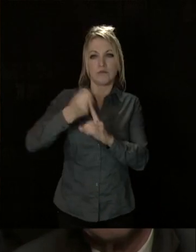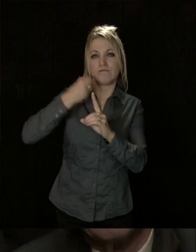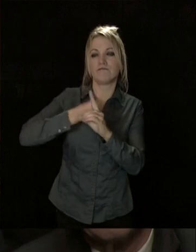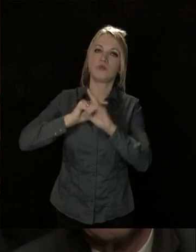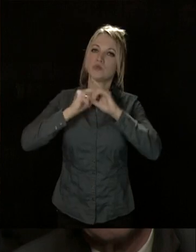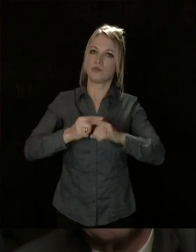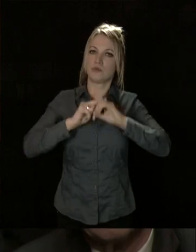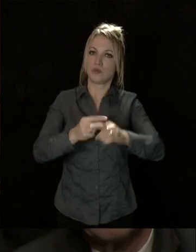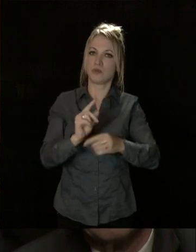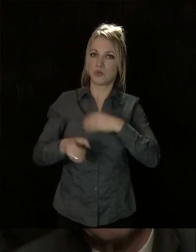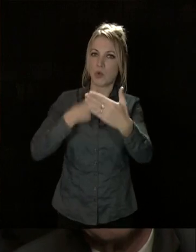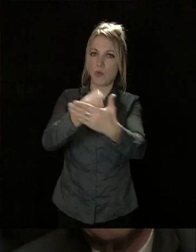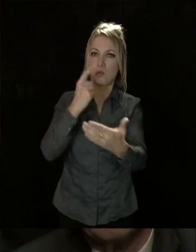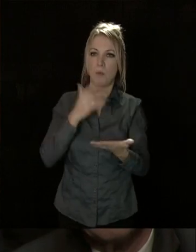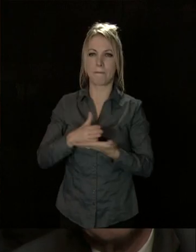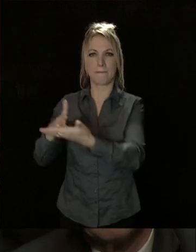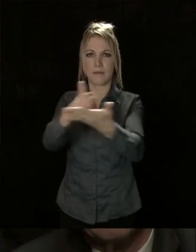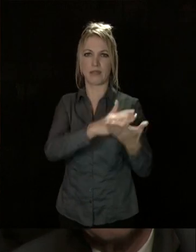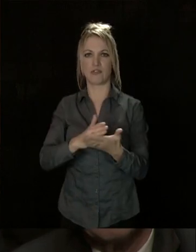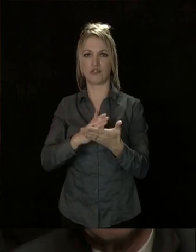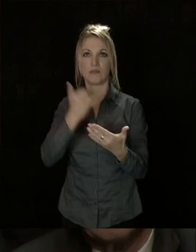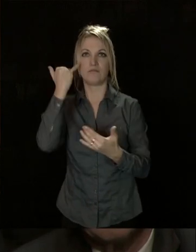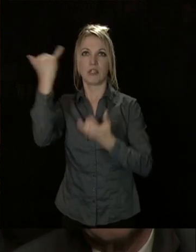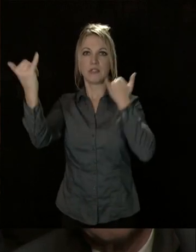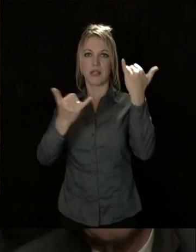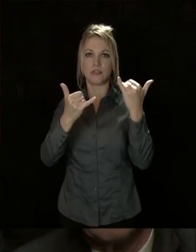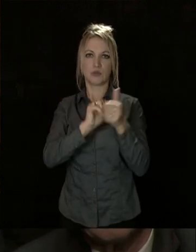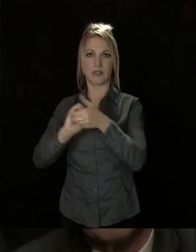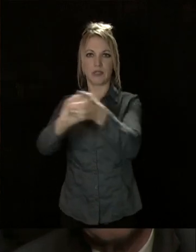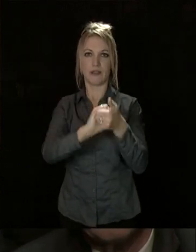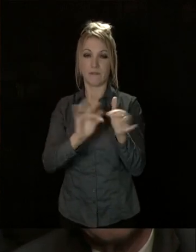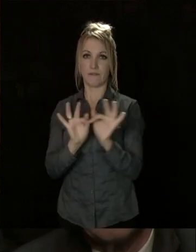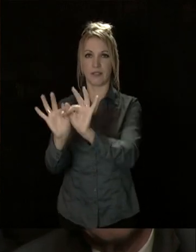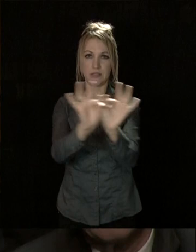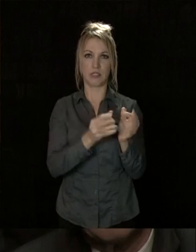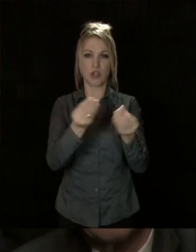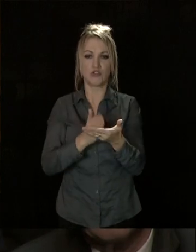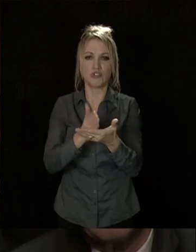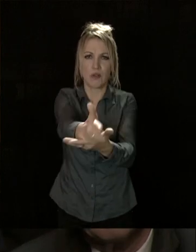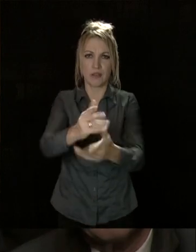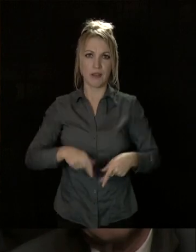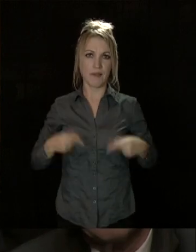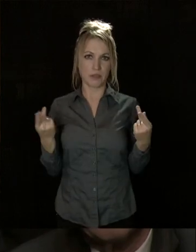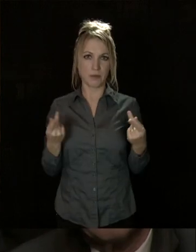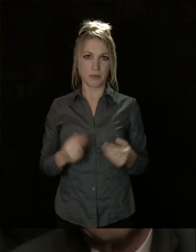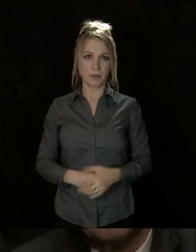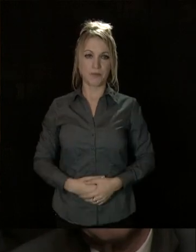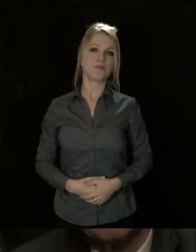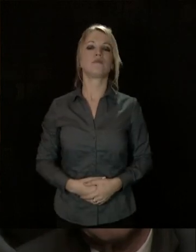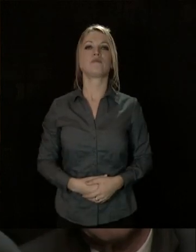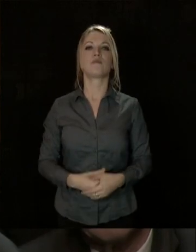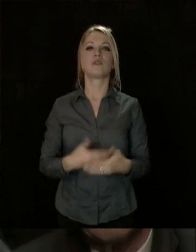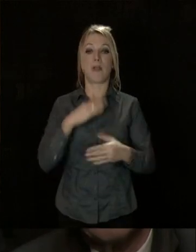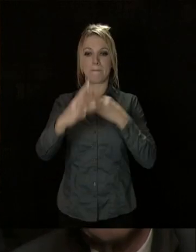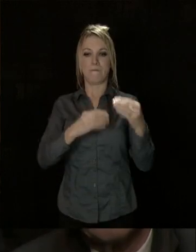pour tenter de faire partager les idéaux de solidarité et de fraternité et de donner un sens à la vie. Ce dont le monde